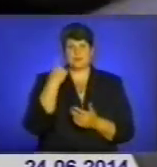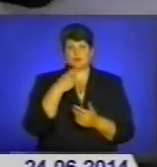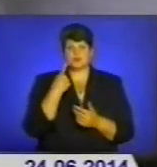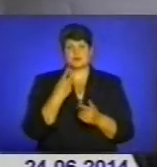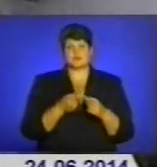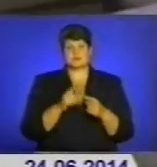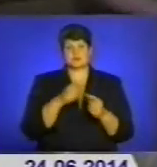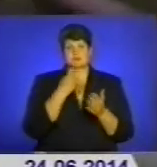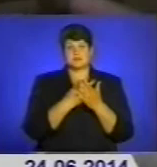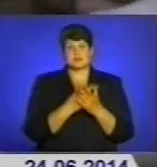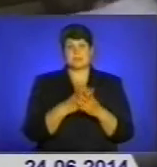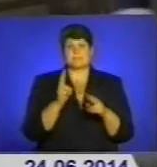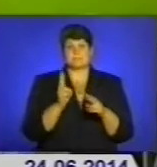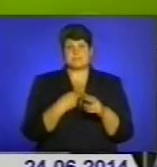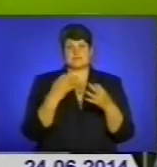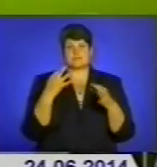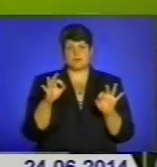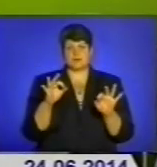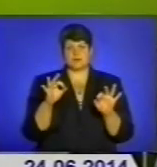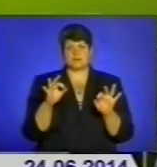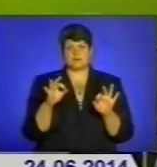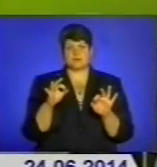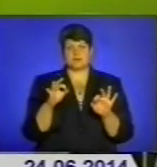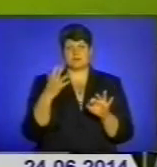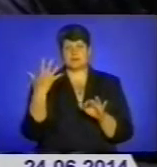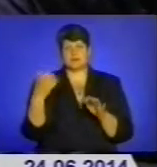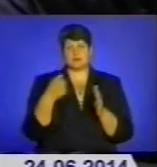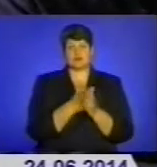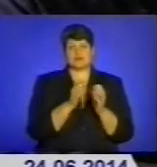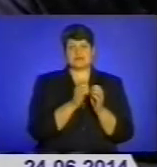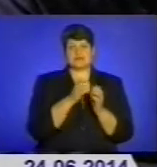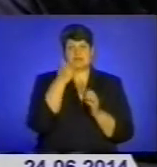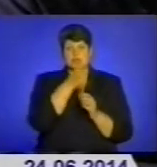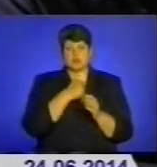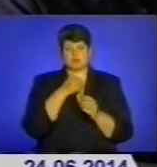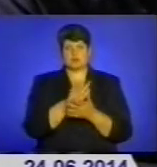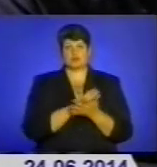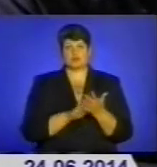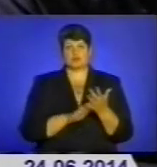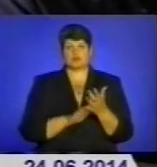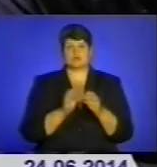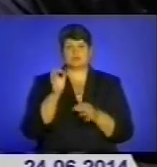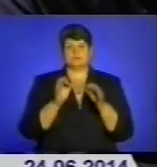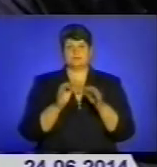даної статті передбачає позбавлення волі на строк від 5 до 10 років. Триває досудове розслідування.